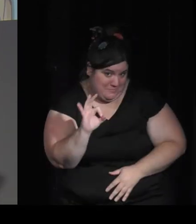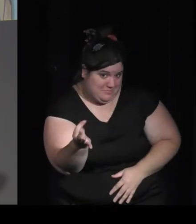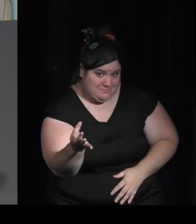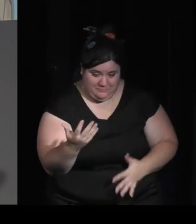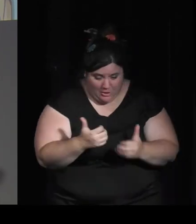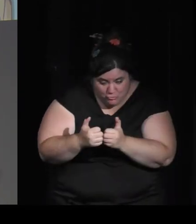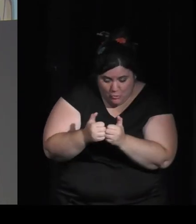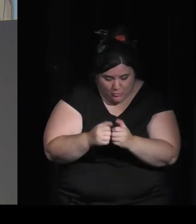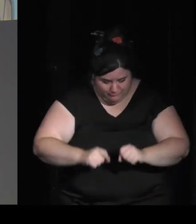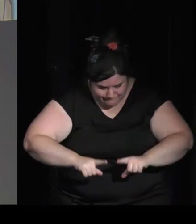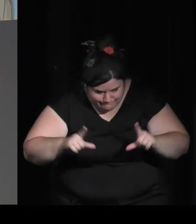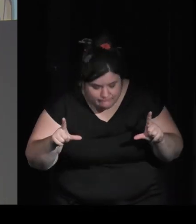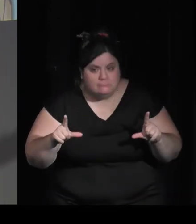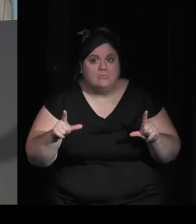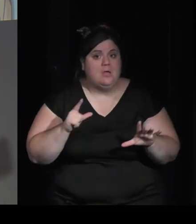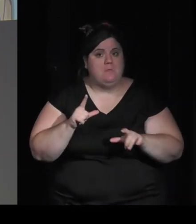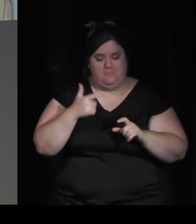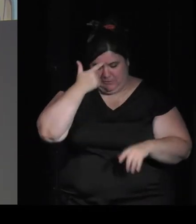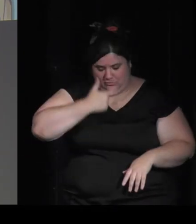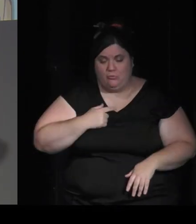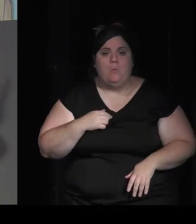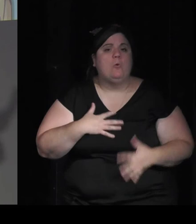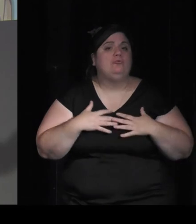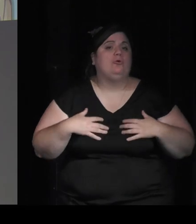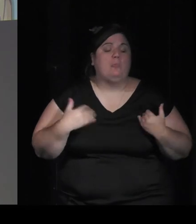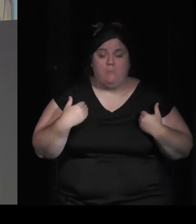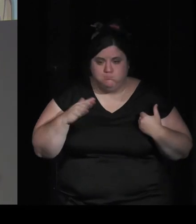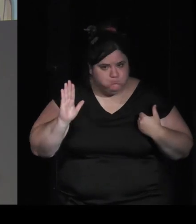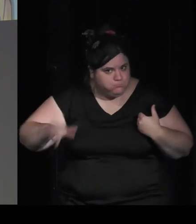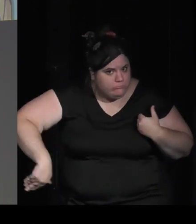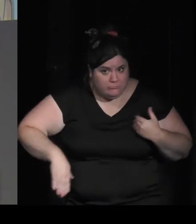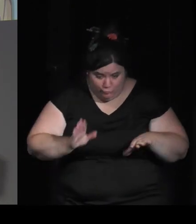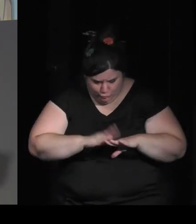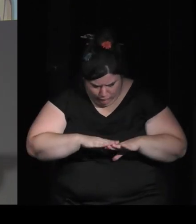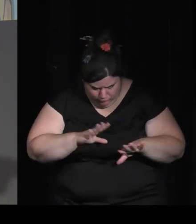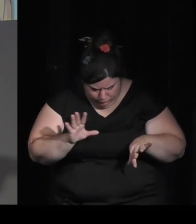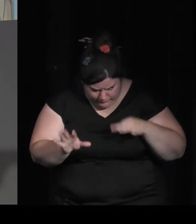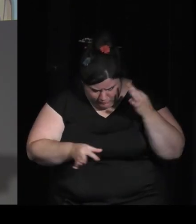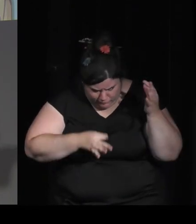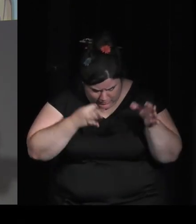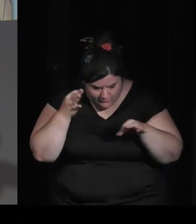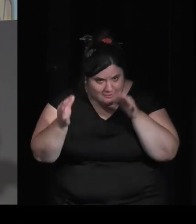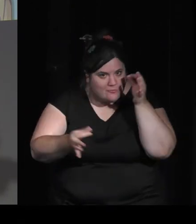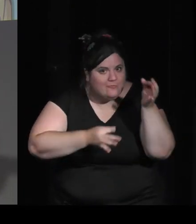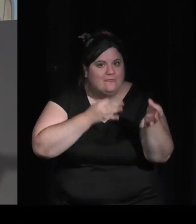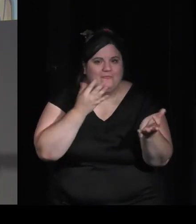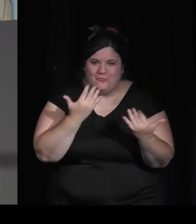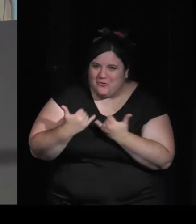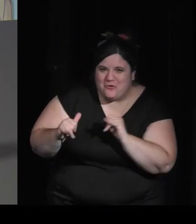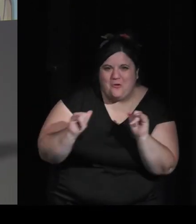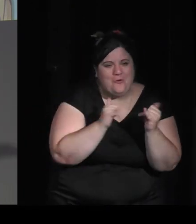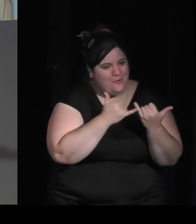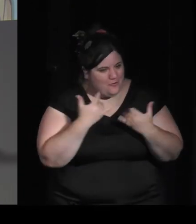pensé que la science n'était pas pour eux à découvrir l'univers que ça peut être et vraiment en vivant une expérience complètement ludique